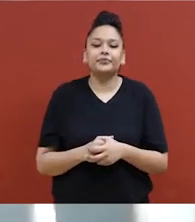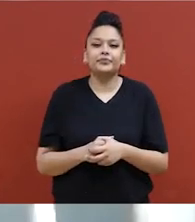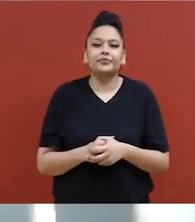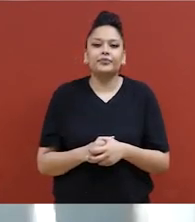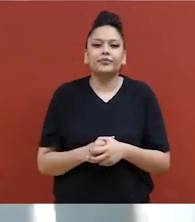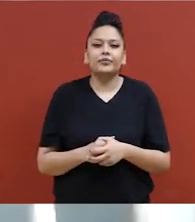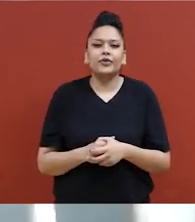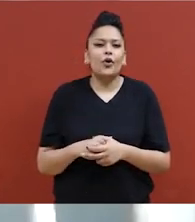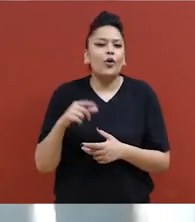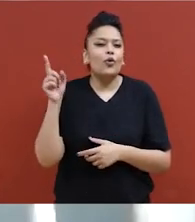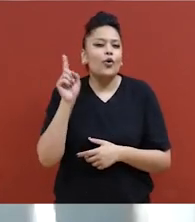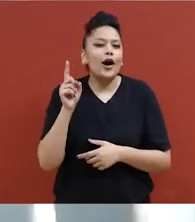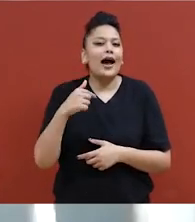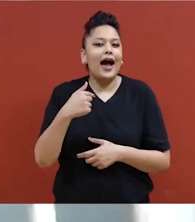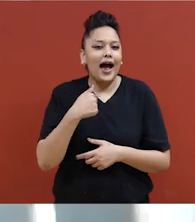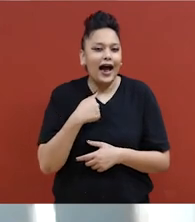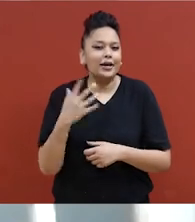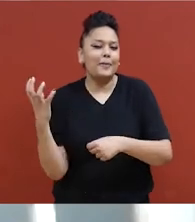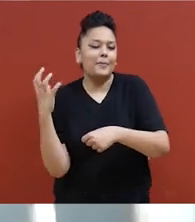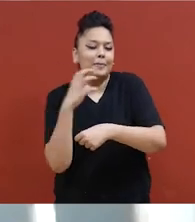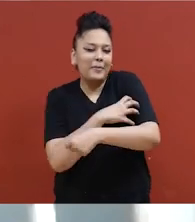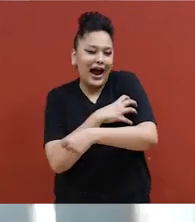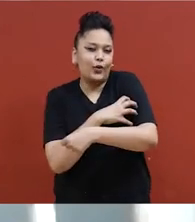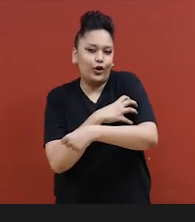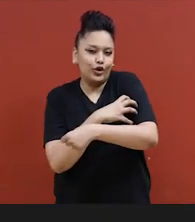« C'est là que je puise ma puissance.